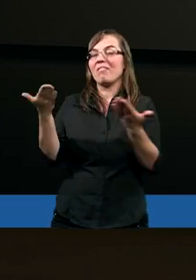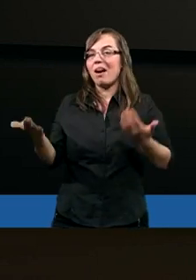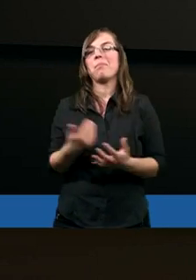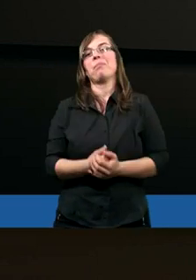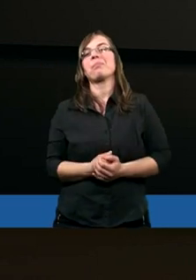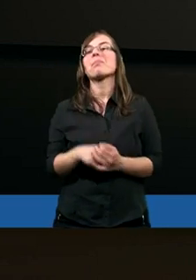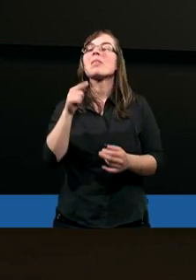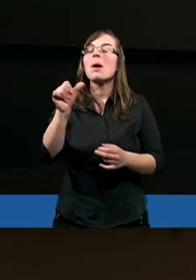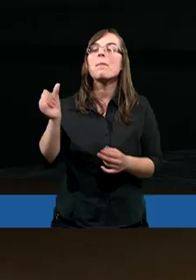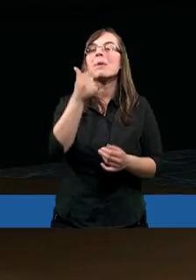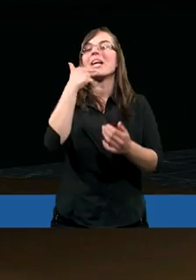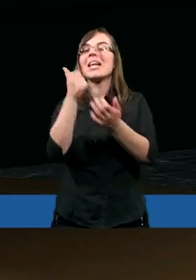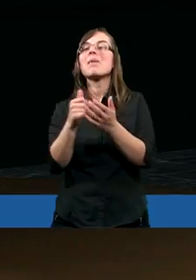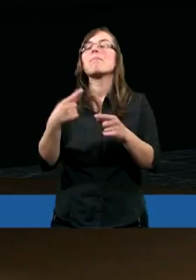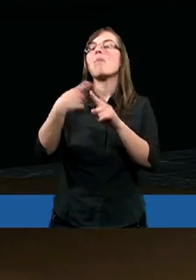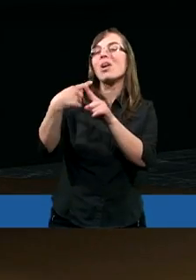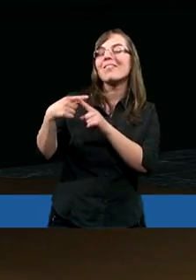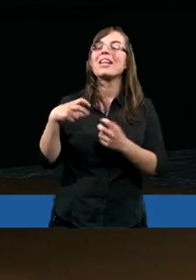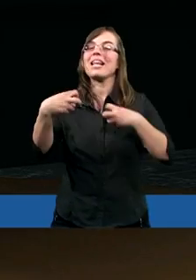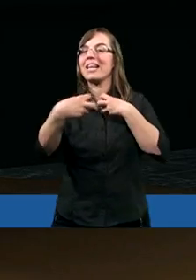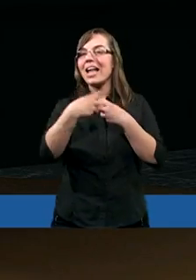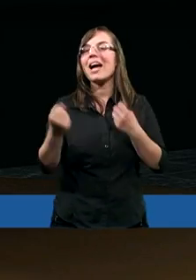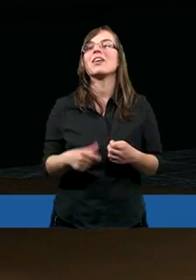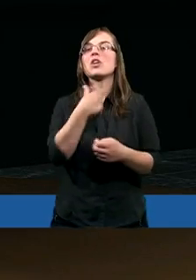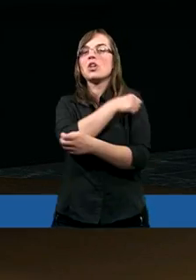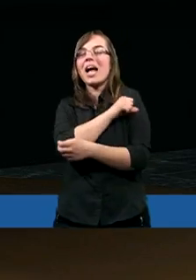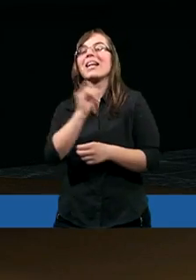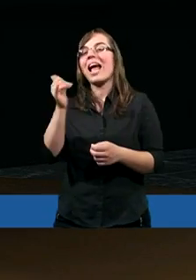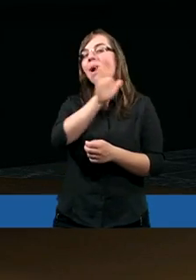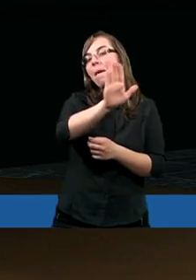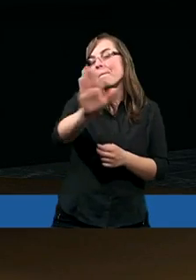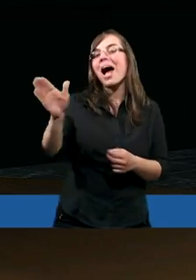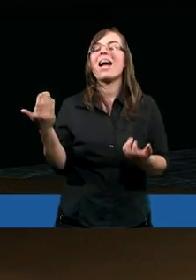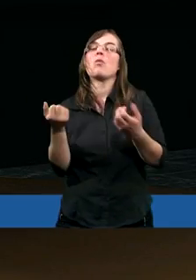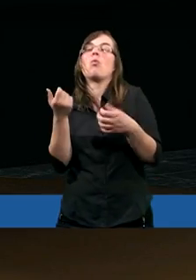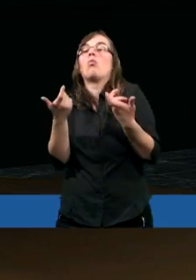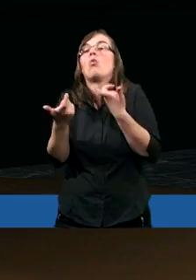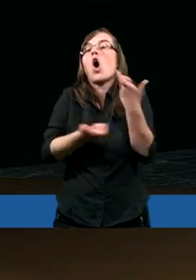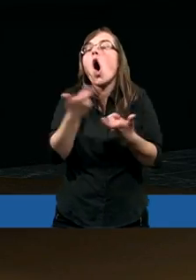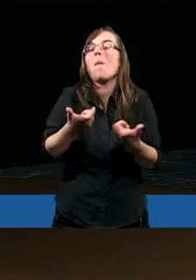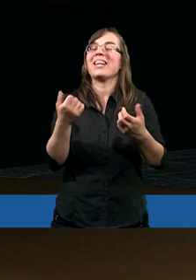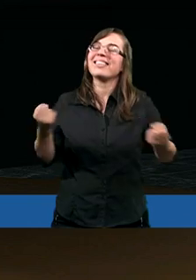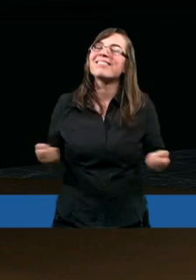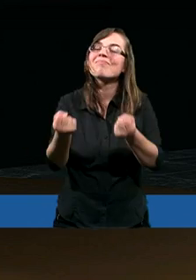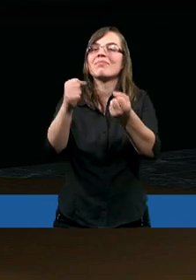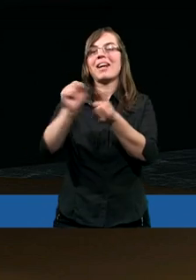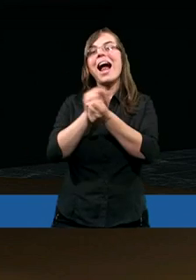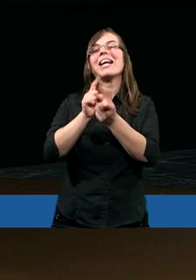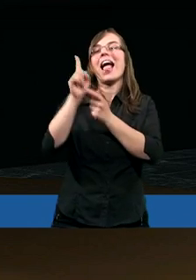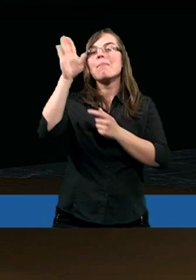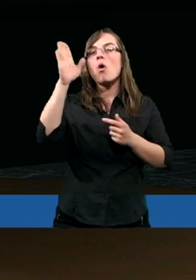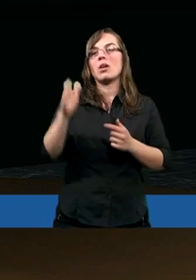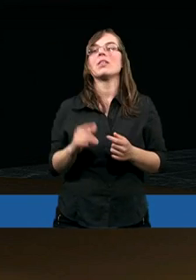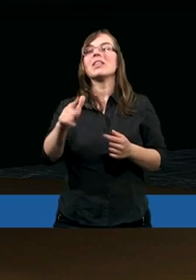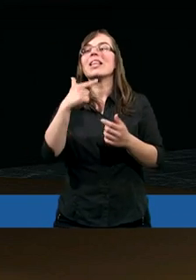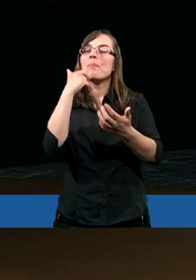jest pierwszą listą takich pozytywnych cech, nad którymi chrześcijanie jakby mają pracować i które mają walczyć. Jakbyśmy przypatrzyli